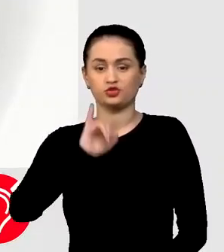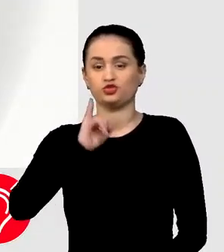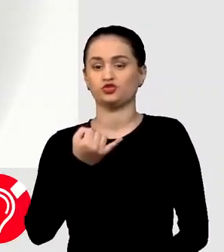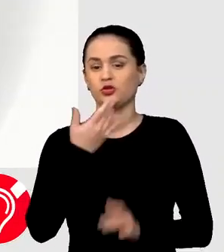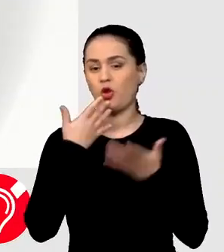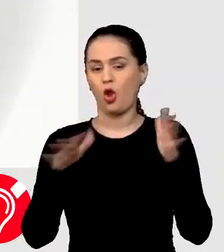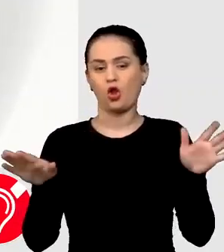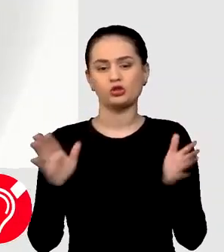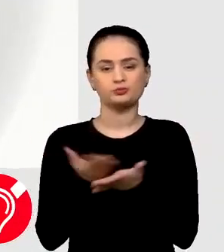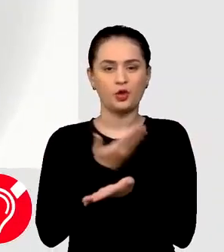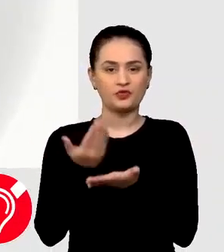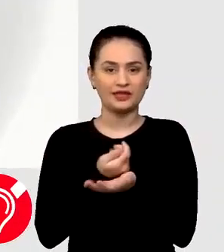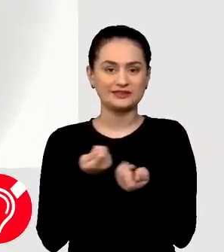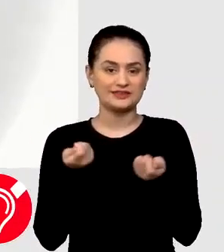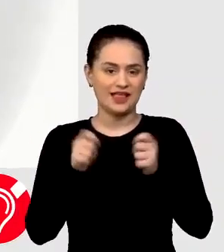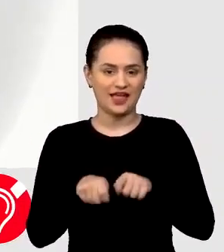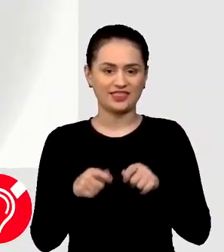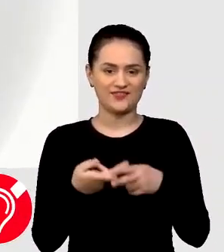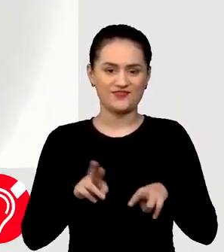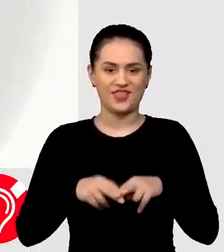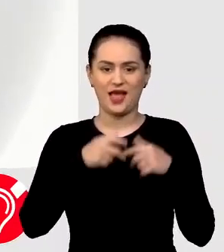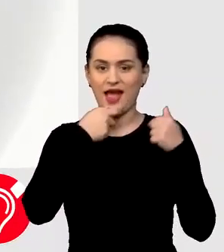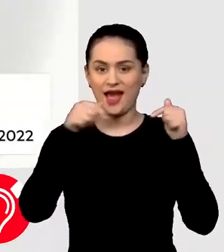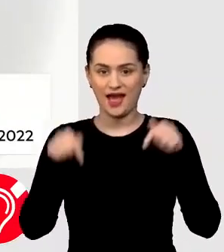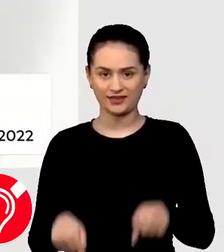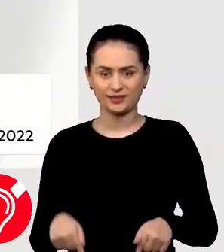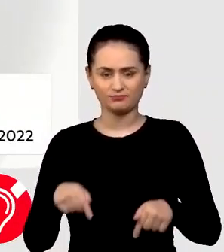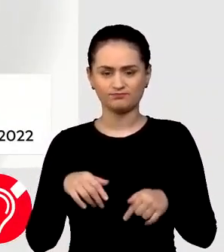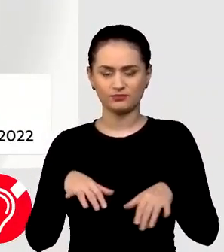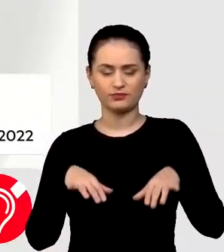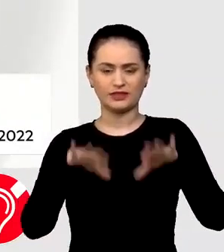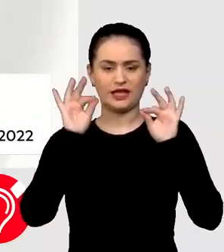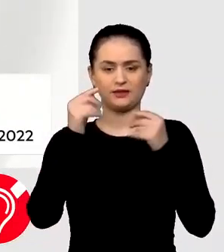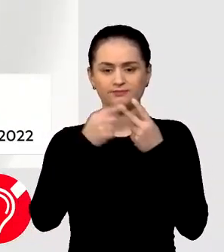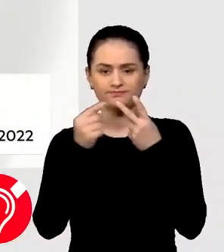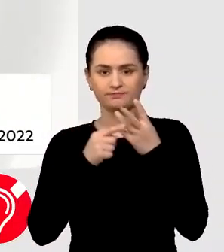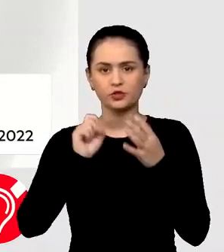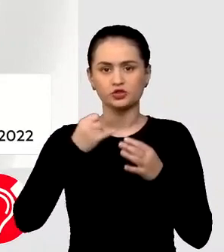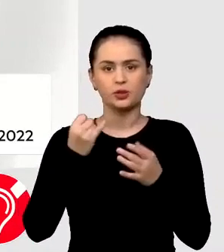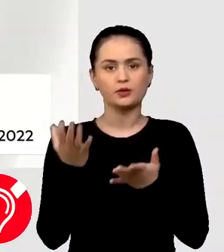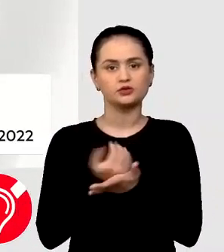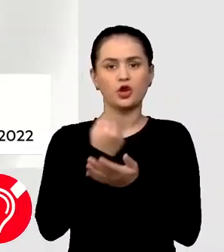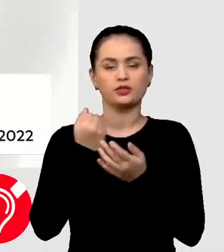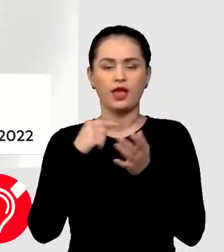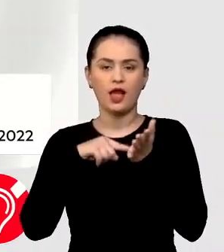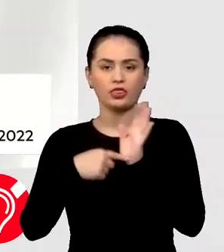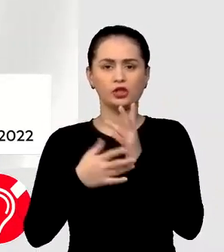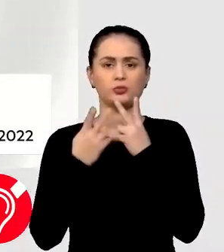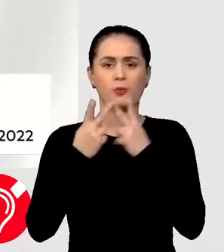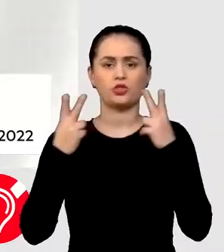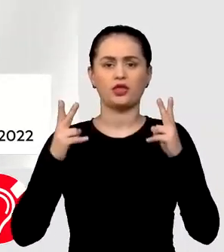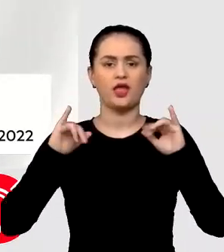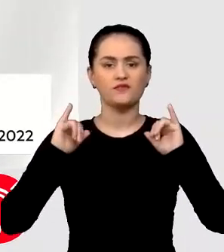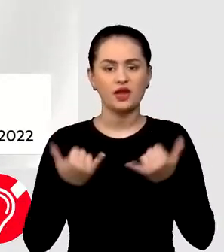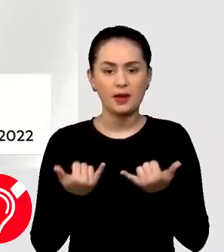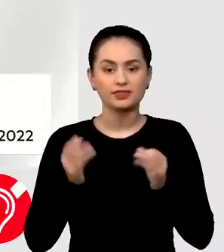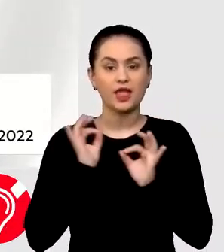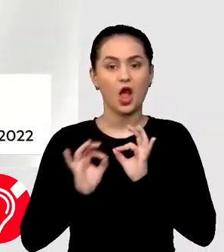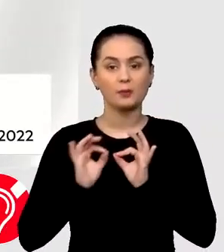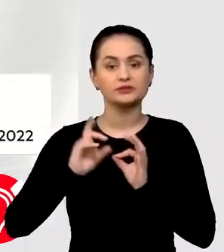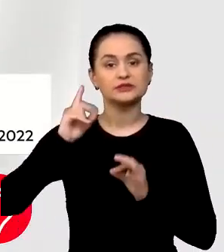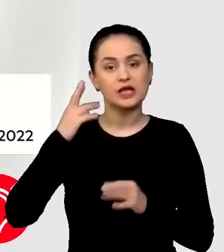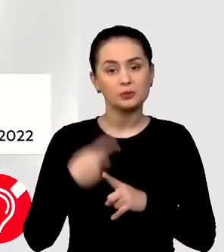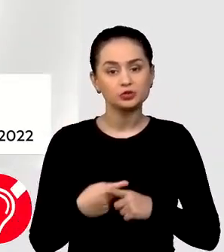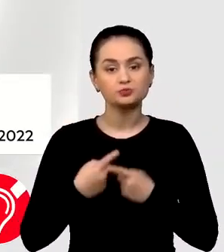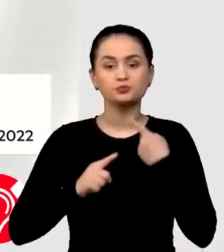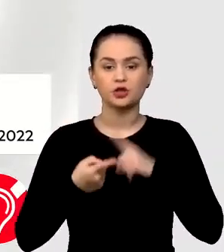Și ca la orice capitol încheiat, pe final de an se trag concluziile și se scot în evidență cele mai importante evenimente